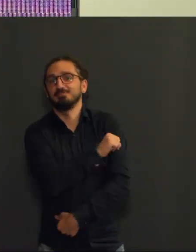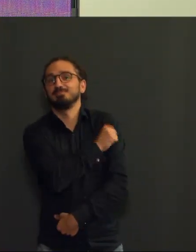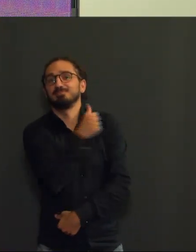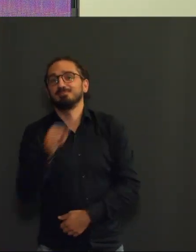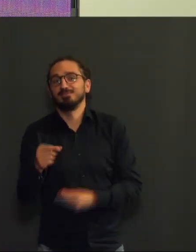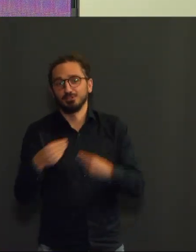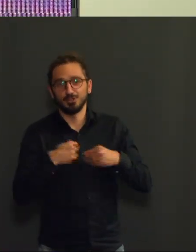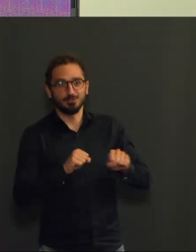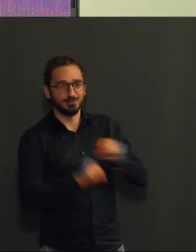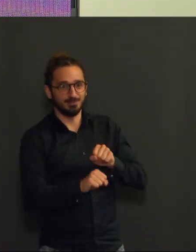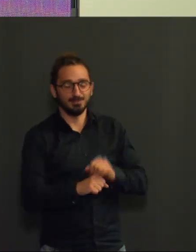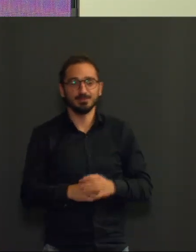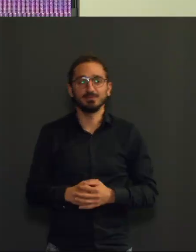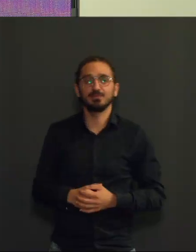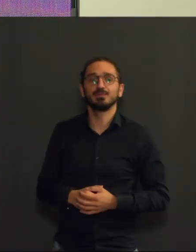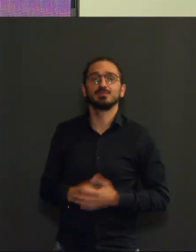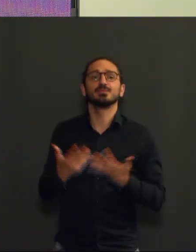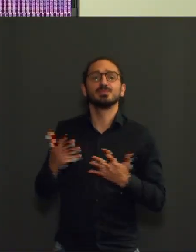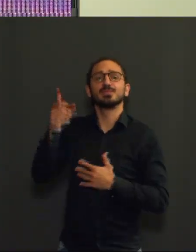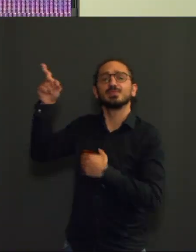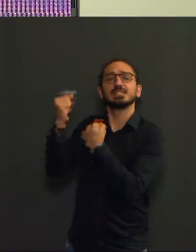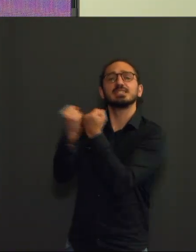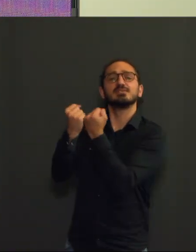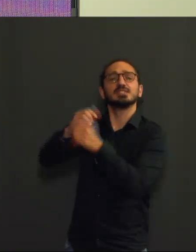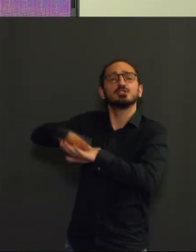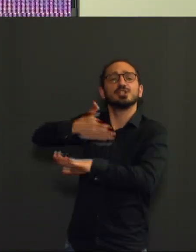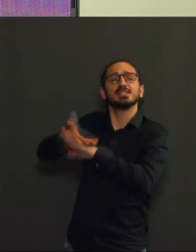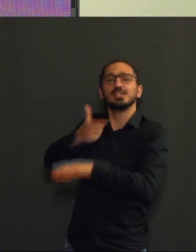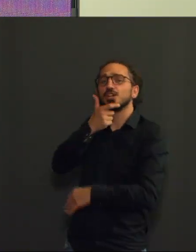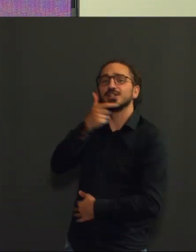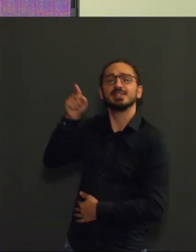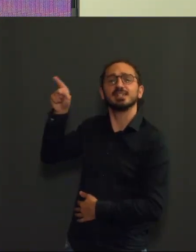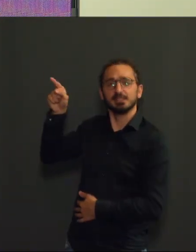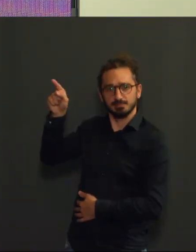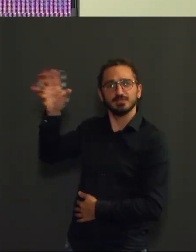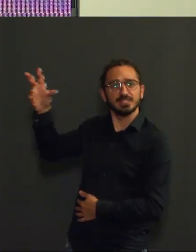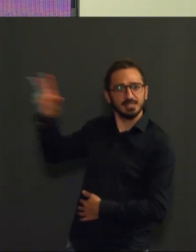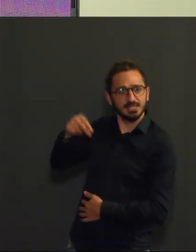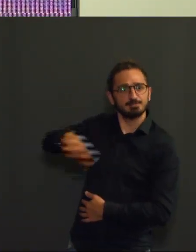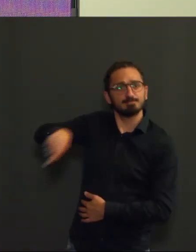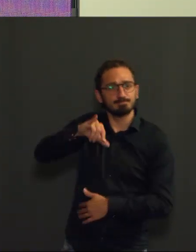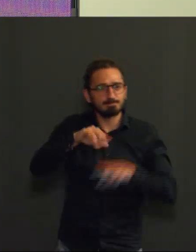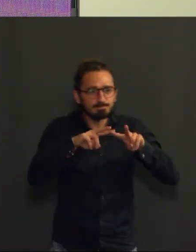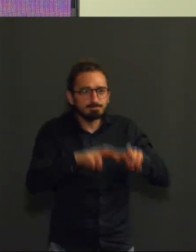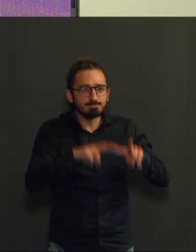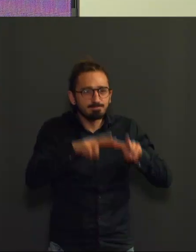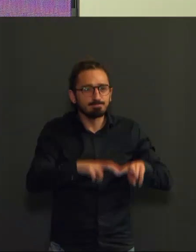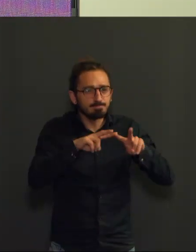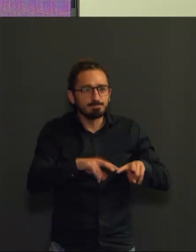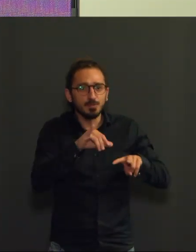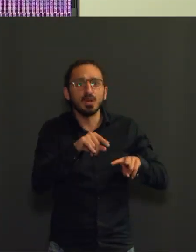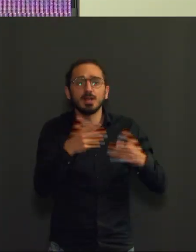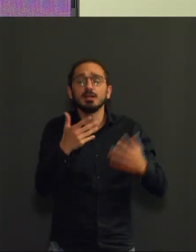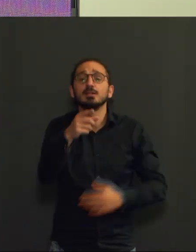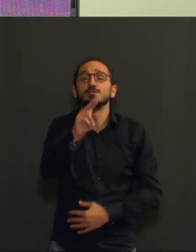anglais qui nous donnent l'impact d'une et deux doses de vaccination, tant par l'AstraZeneca que par les vaccins ARN messager,